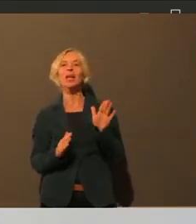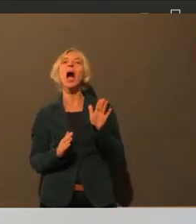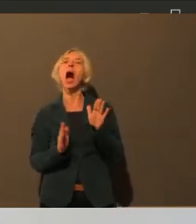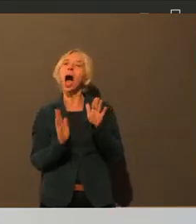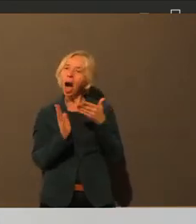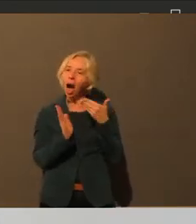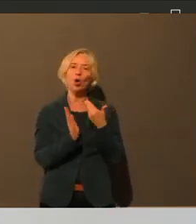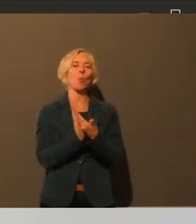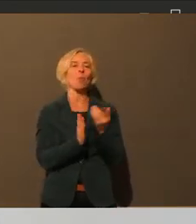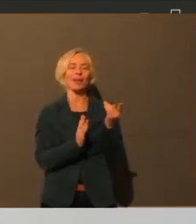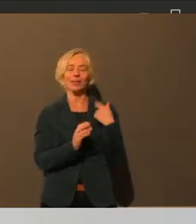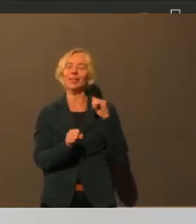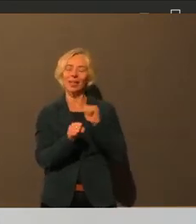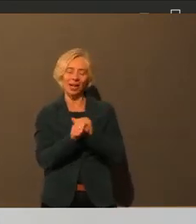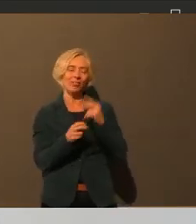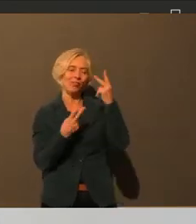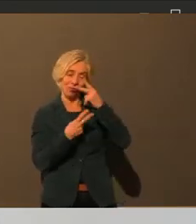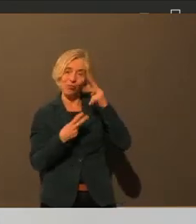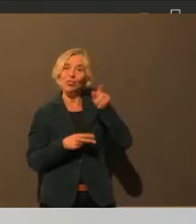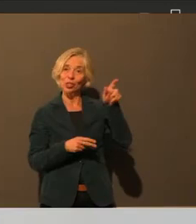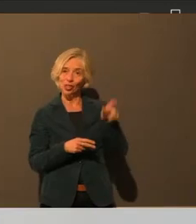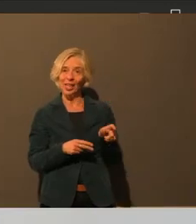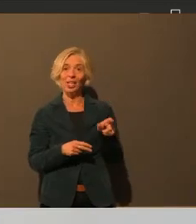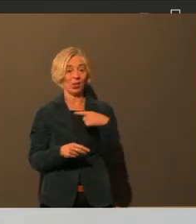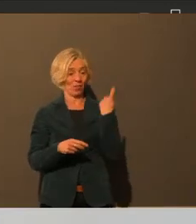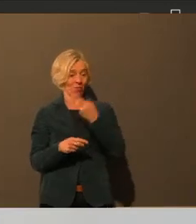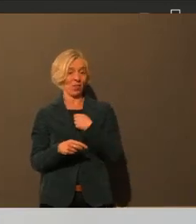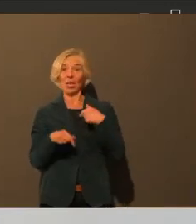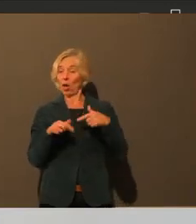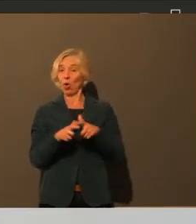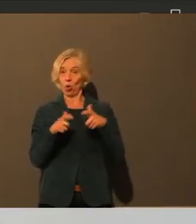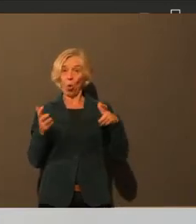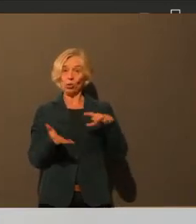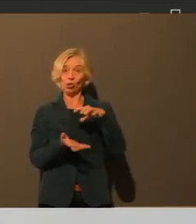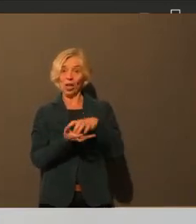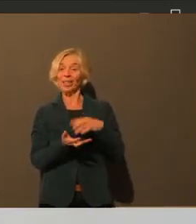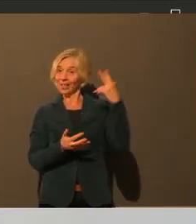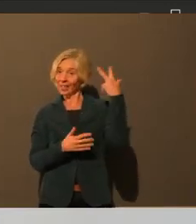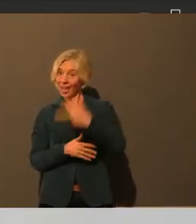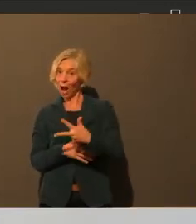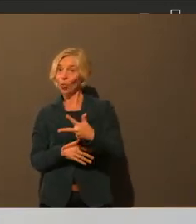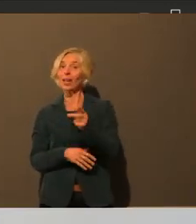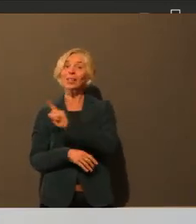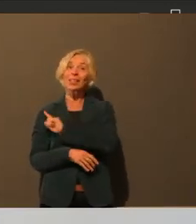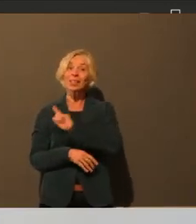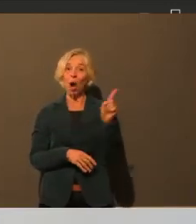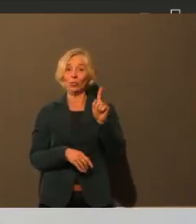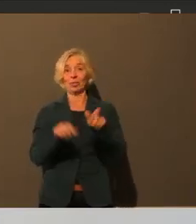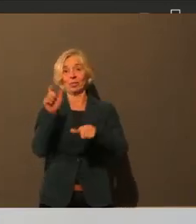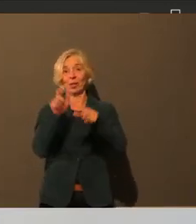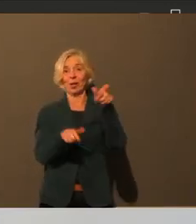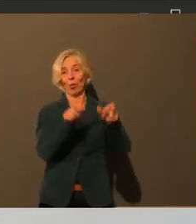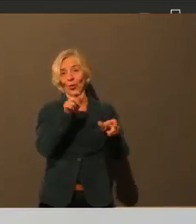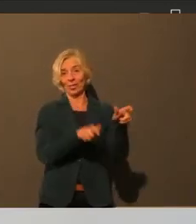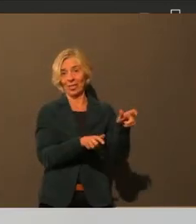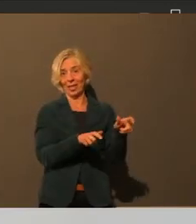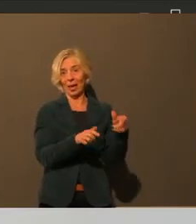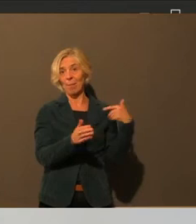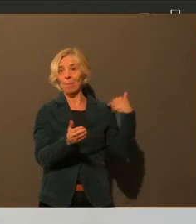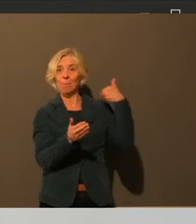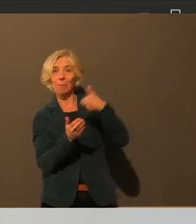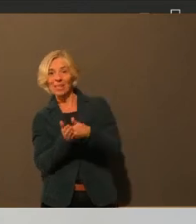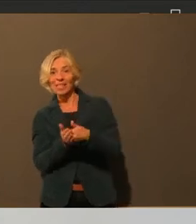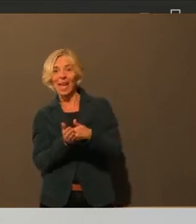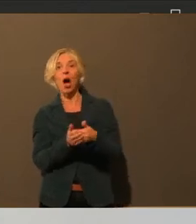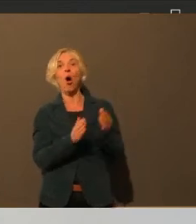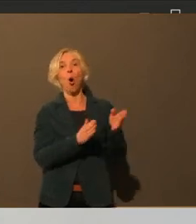stützen. Man muss aber auch eines sagen, wir sind eine Großstadt mit 300.000 Leuten. Ich habe letzten Endes jetzt 40 Personen im Ordnungsdienst im Einsatz.